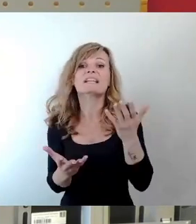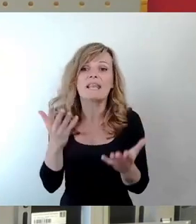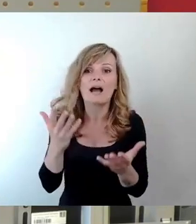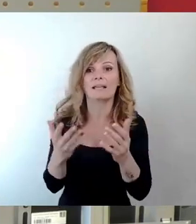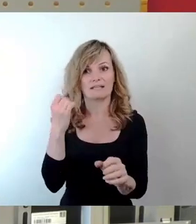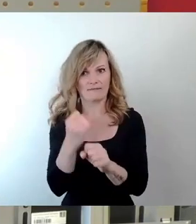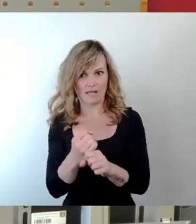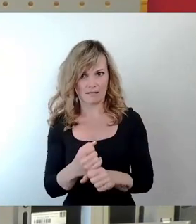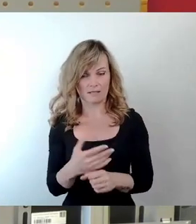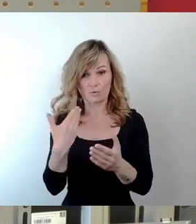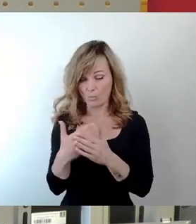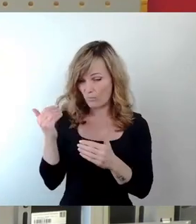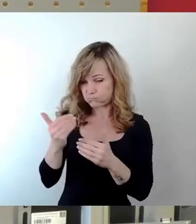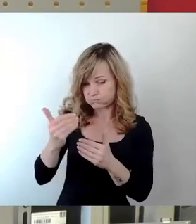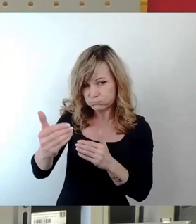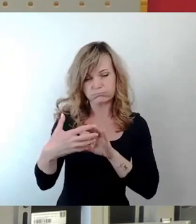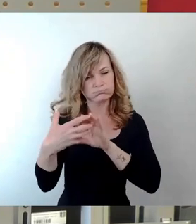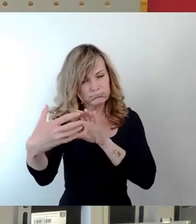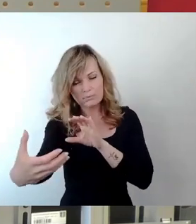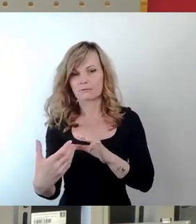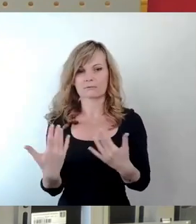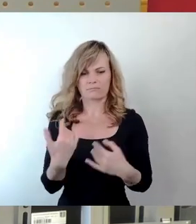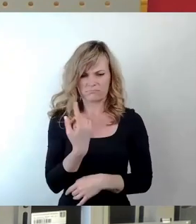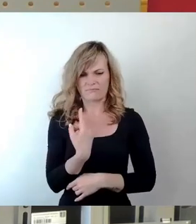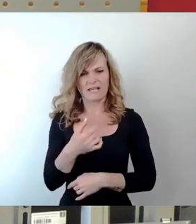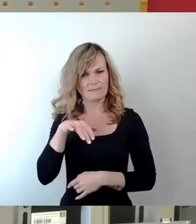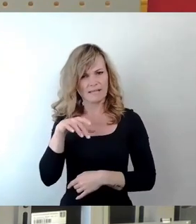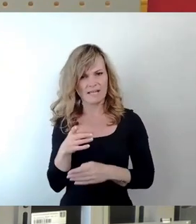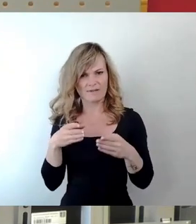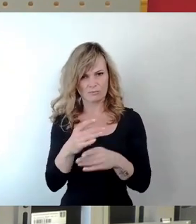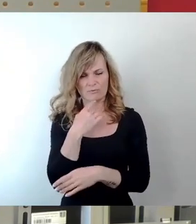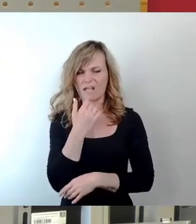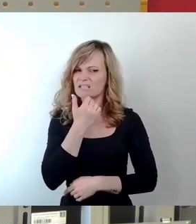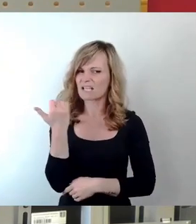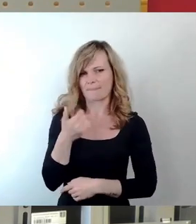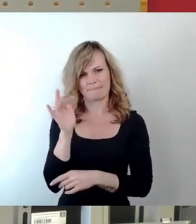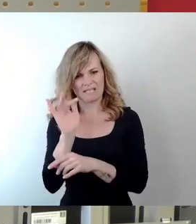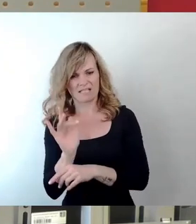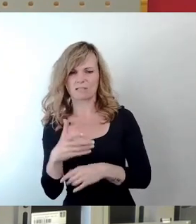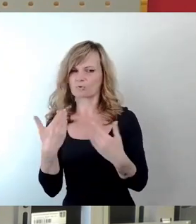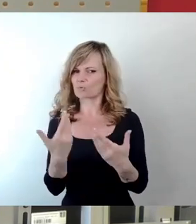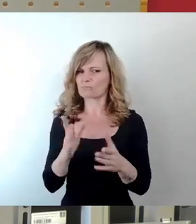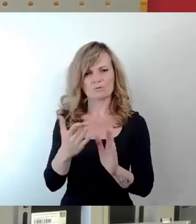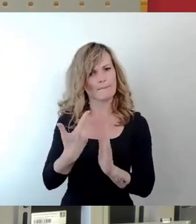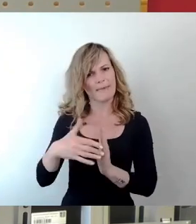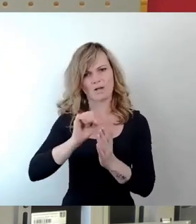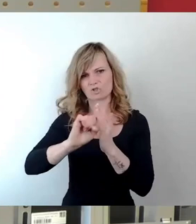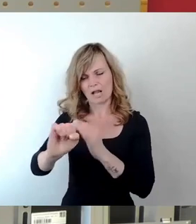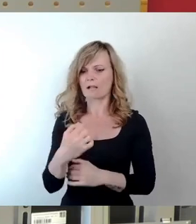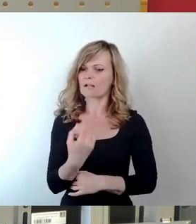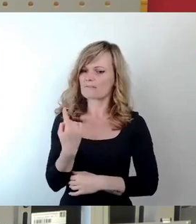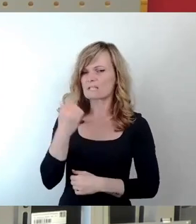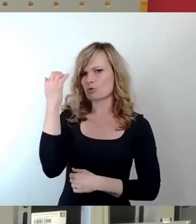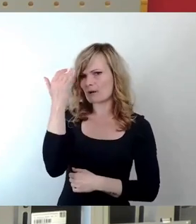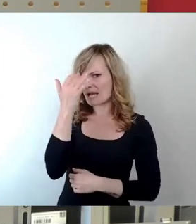Zeitketten, die sehen wir als SPD-Fraktion extrem kritisch. Und die sollten uns, glaube ich, mal zum Nachdenken auch über Verwaltungshandeln